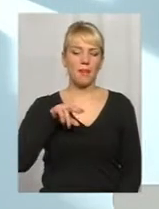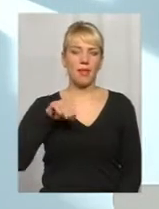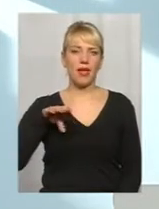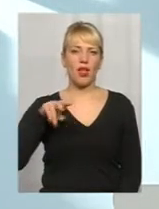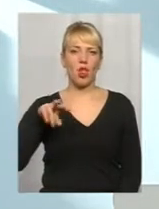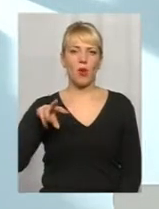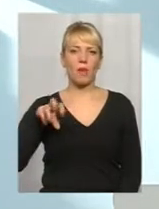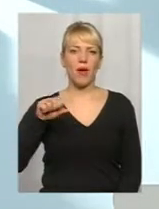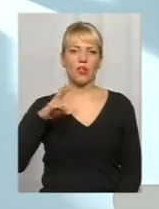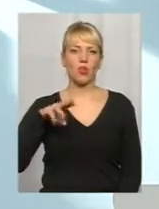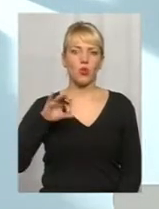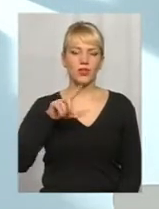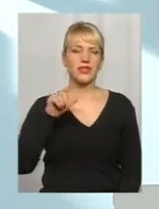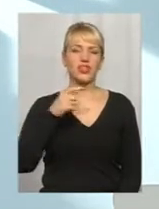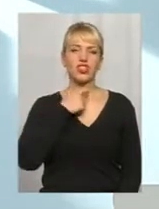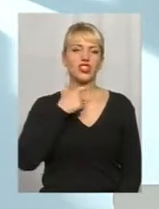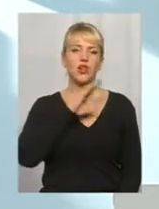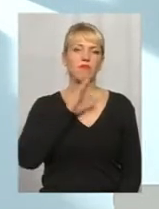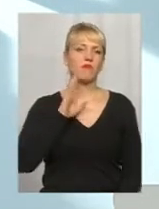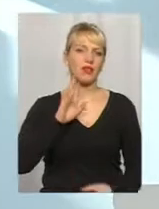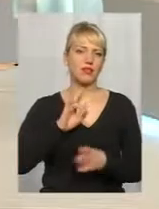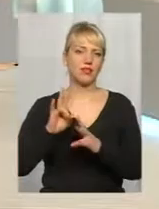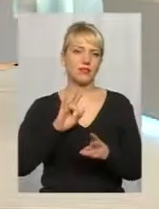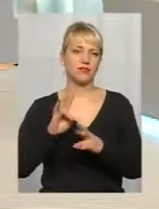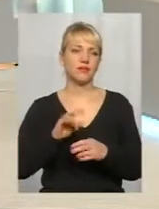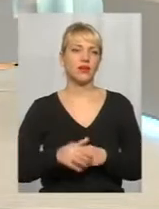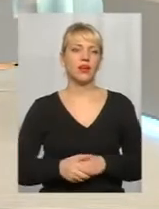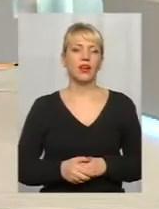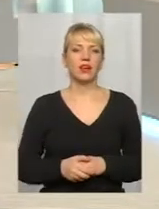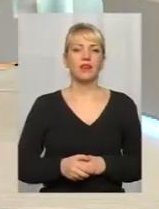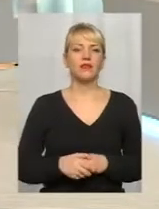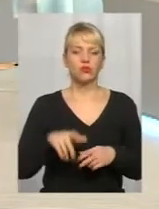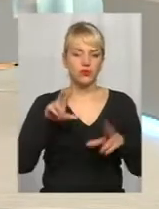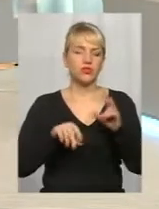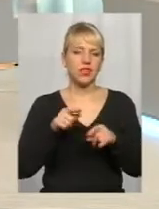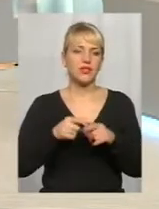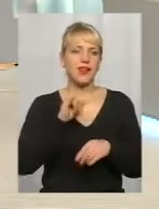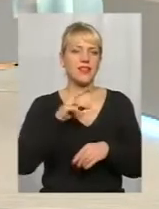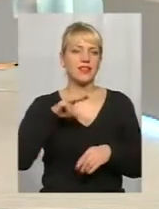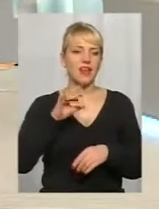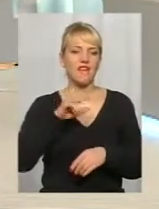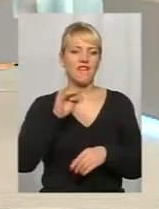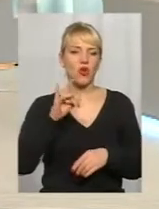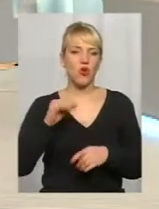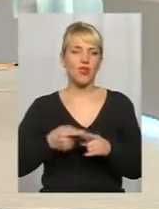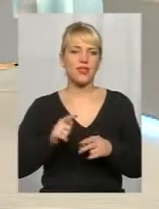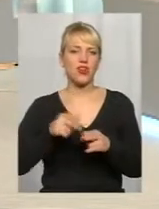шейки матки, да і то, в принципі, це все достаточне спорно. Страшній речі. Ну, да, то есть інтерферон це препараты жесткі, рабочі,